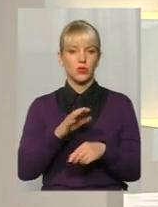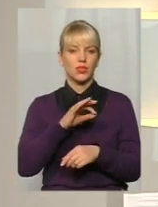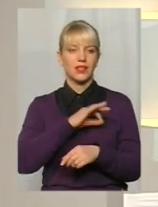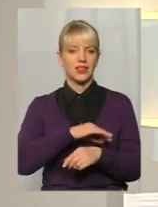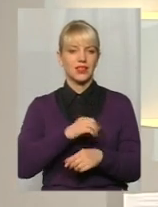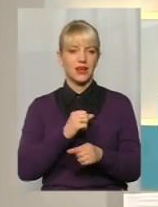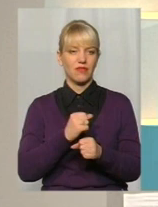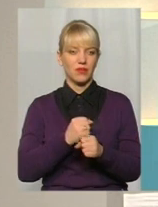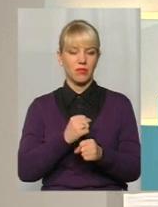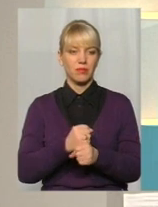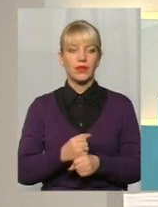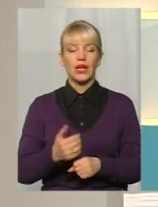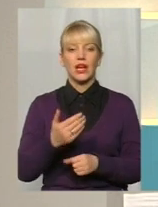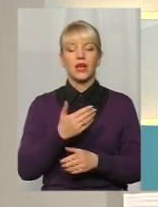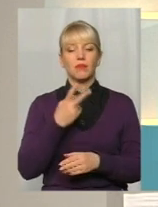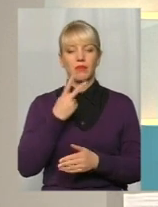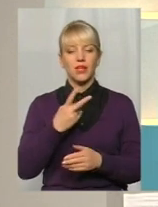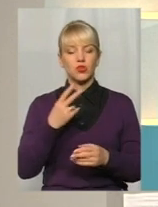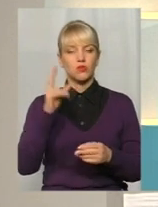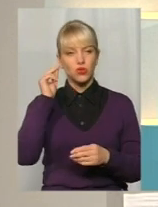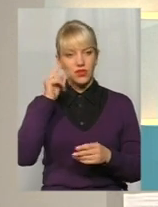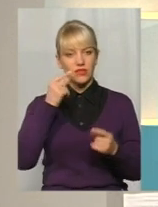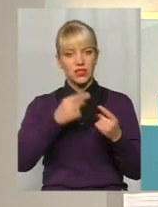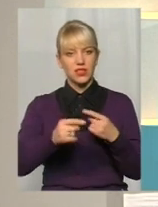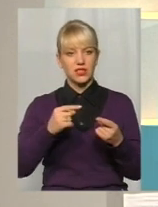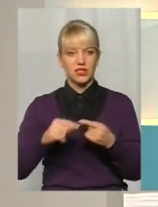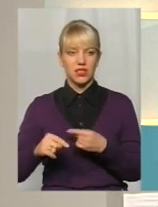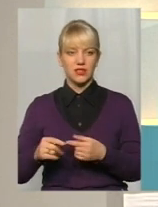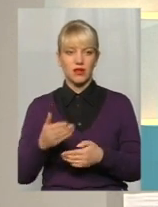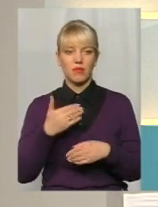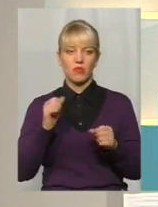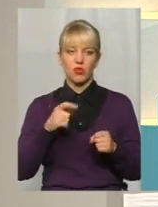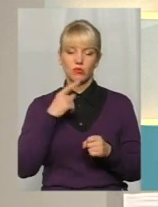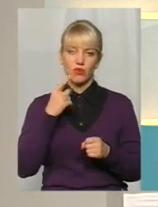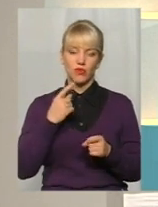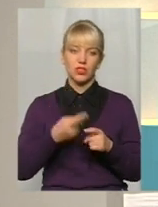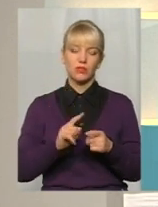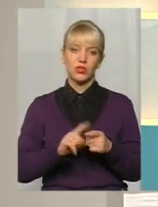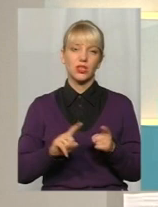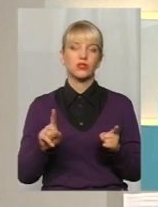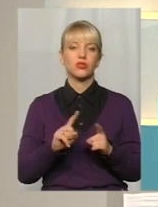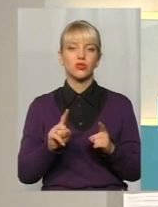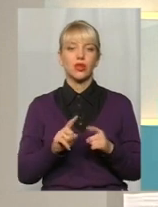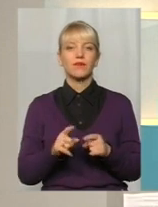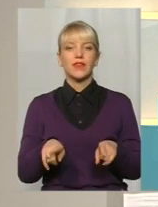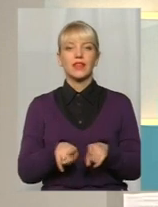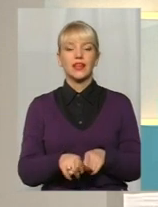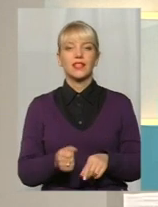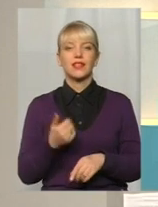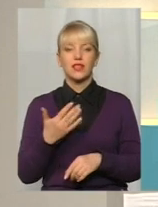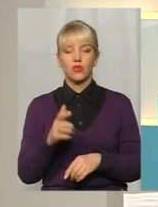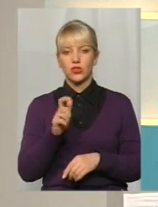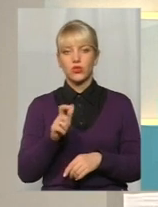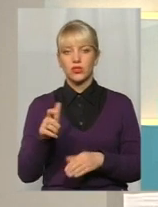Юрій, от ми дивимося, що цифри різняться, так? Ми можемо говорити про те, що такі кількості осіб вже